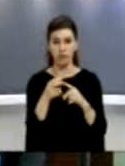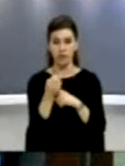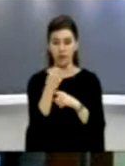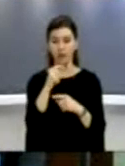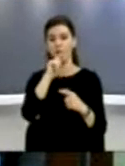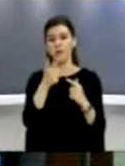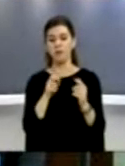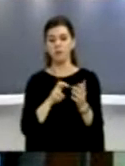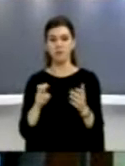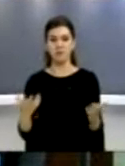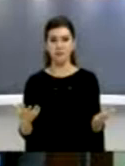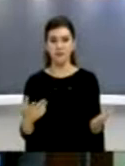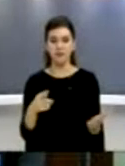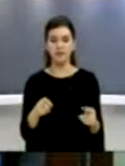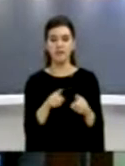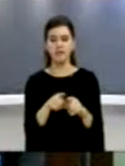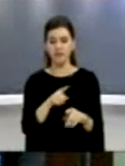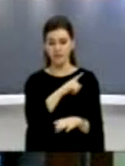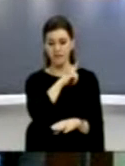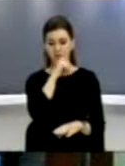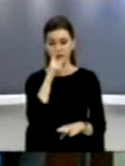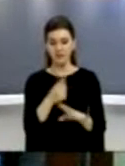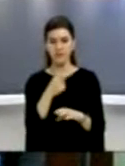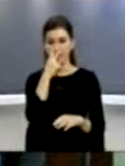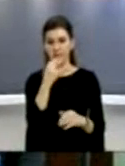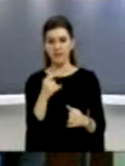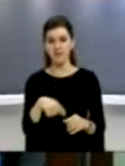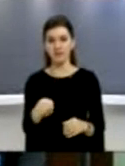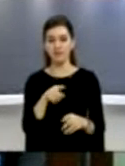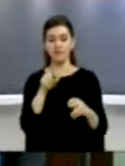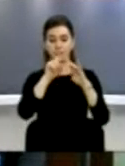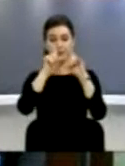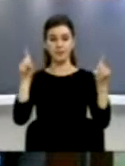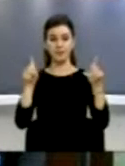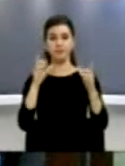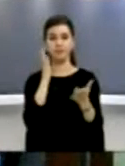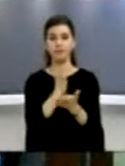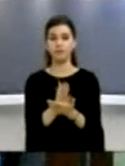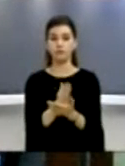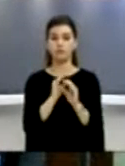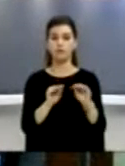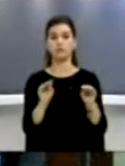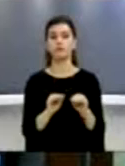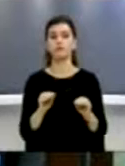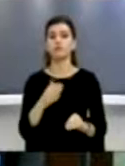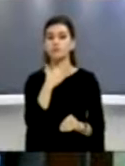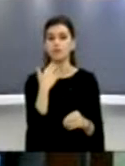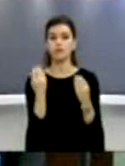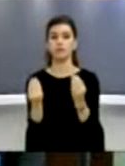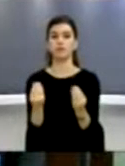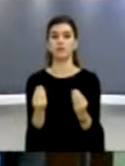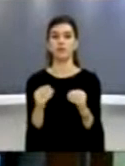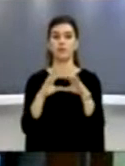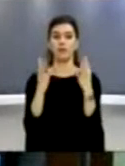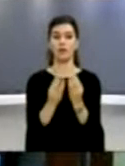Kosovës dhe përbindjën tonë dërimë tani për atë sa ka pas mundësik, institutin gjyçori Kosovës e ka bërë punën ose e ka